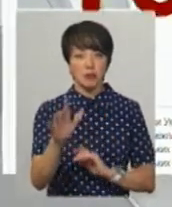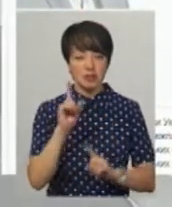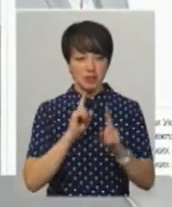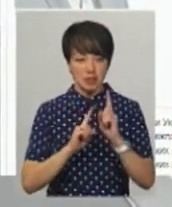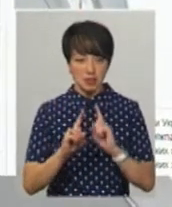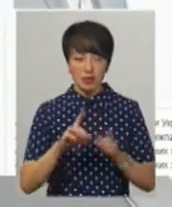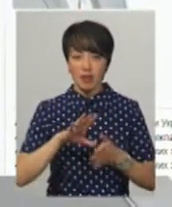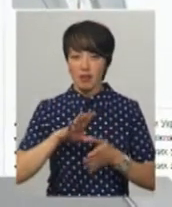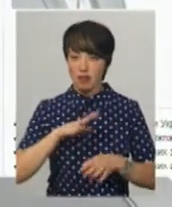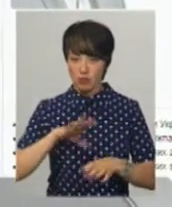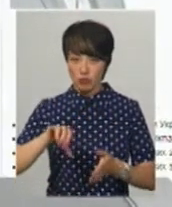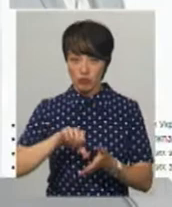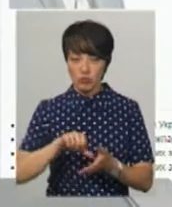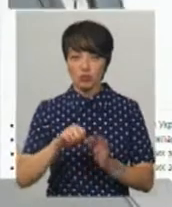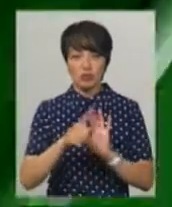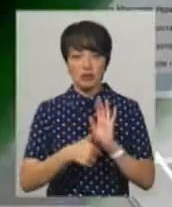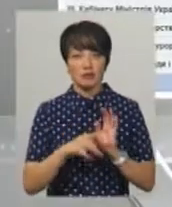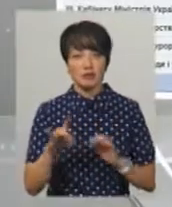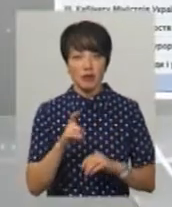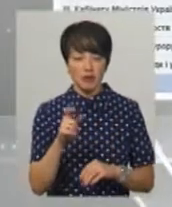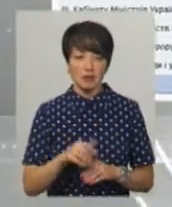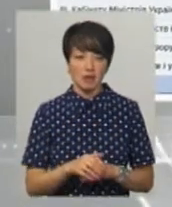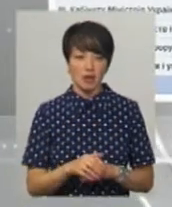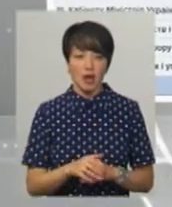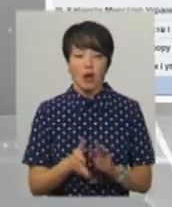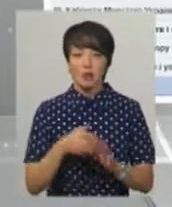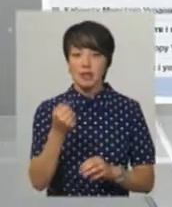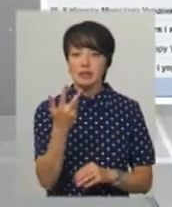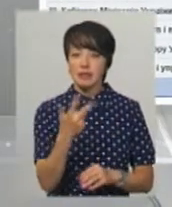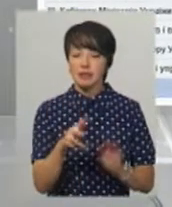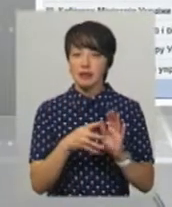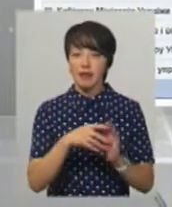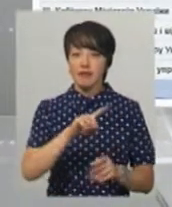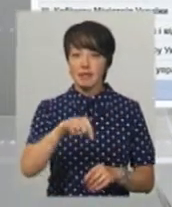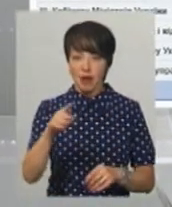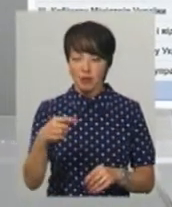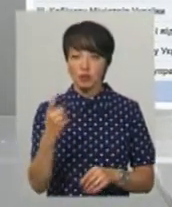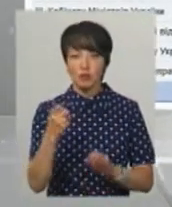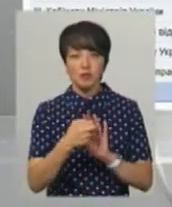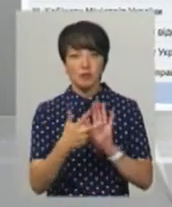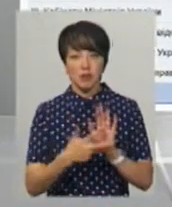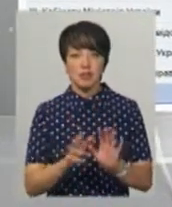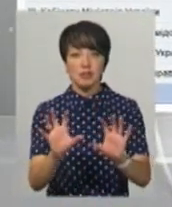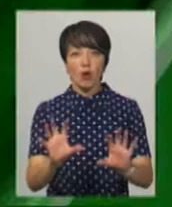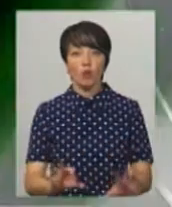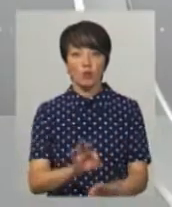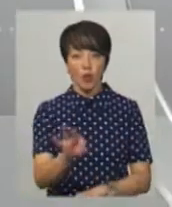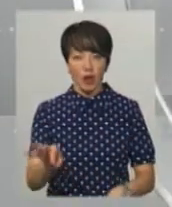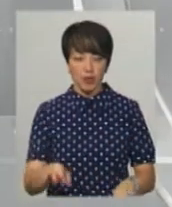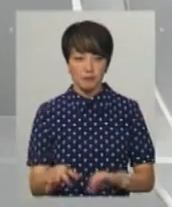засідань, відсутній з невідомих причин 16 разів. Народний обранець подав 39 депутатських запитів та 118 законопроєктів.